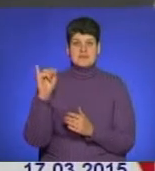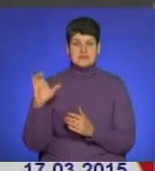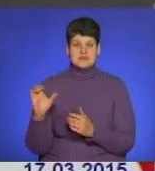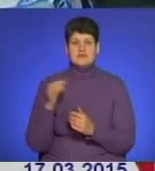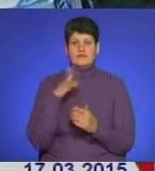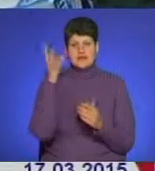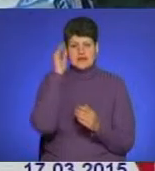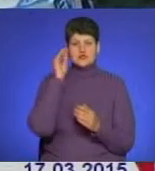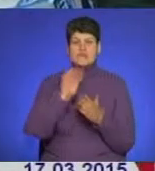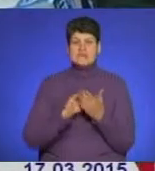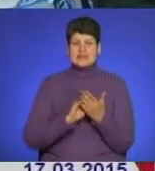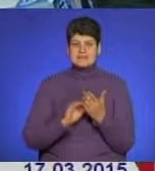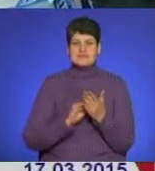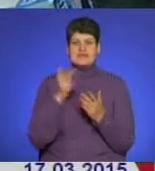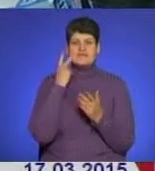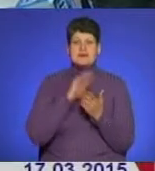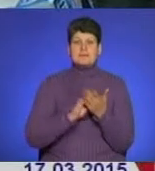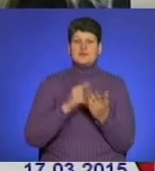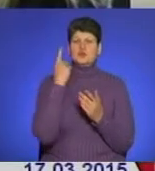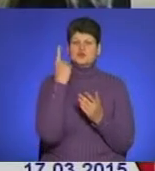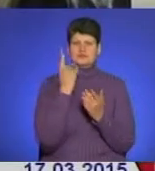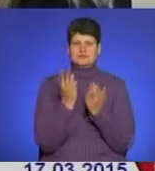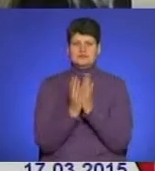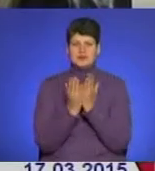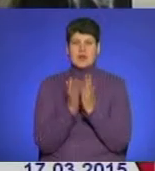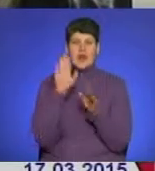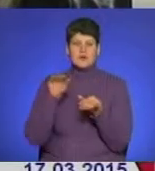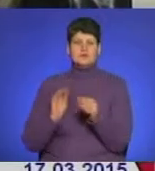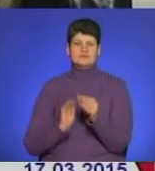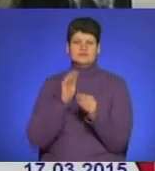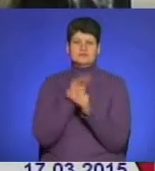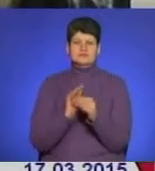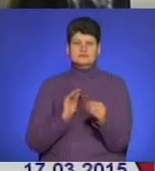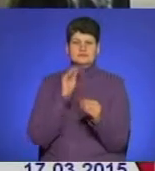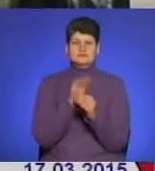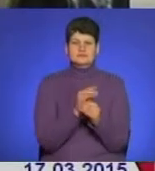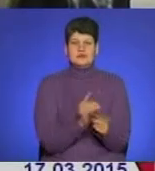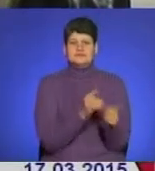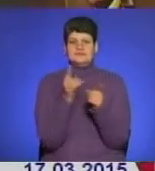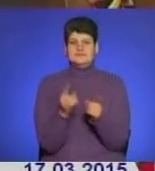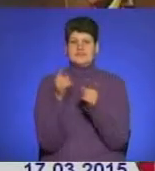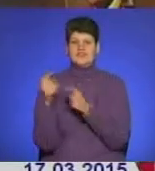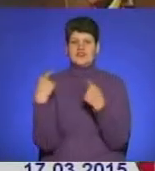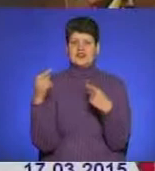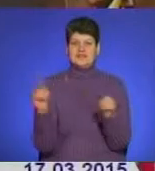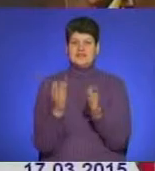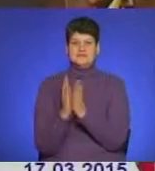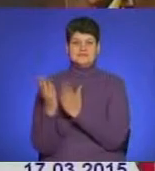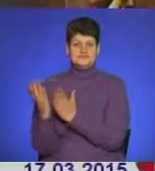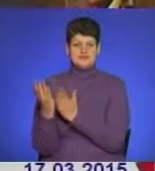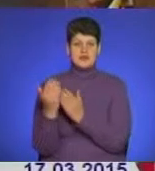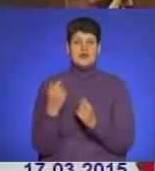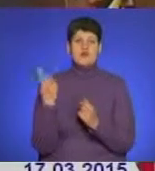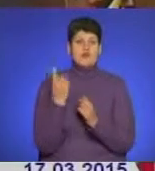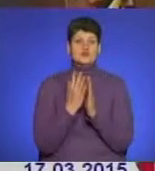письменник завжди пише один роман, а потім доповнює його, переводить героїв у інші частини. В першу чергу я пишу те,